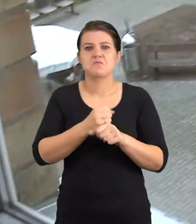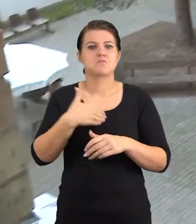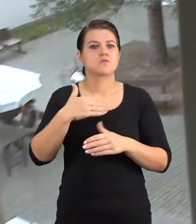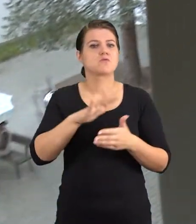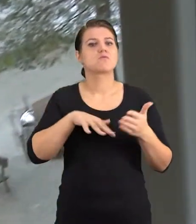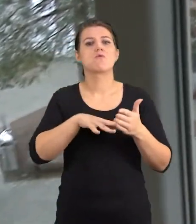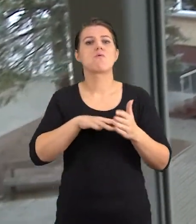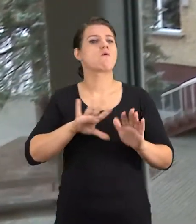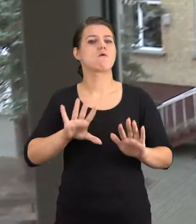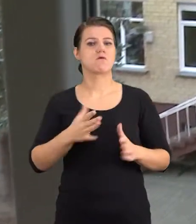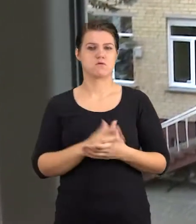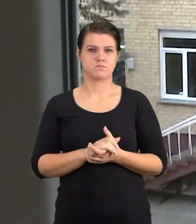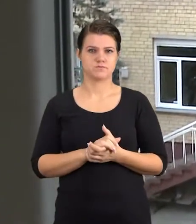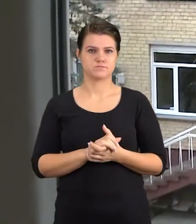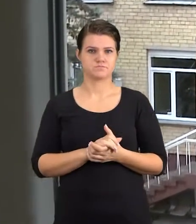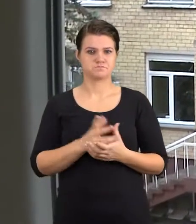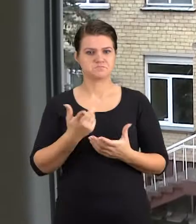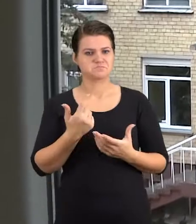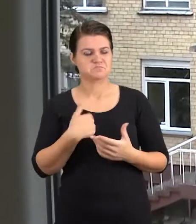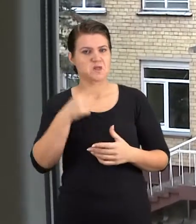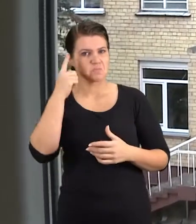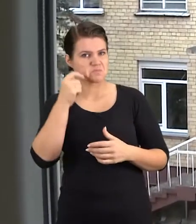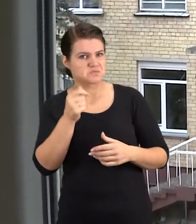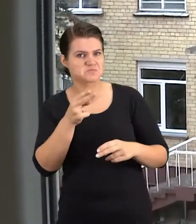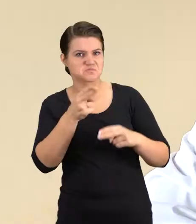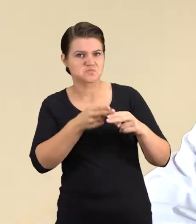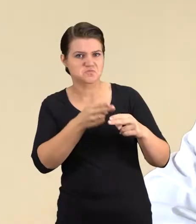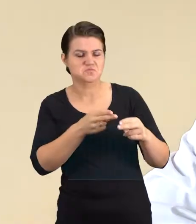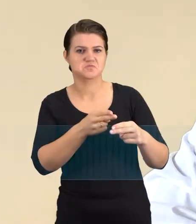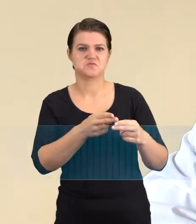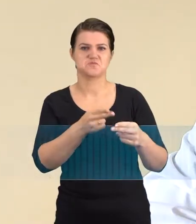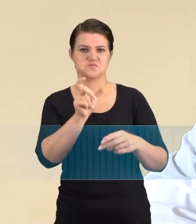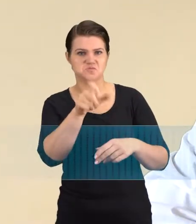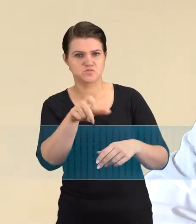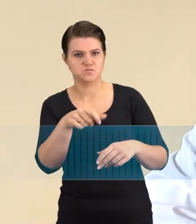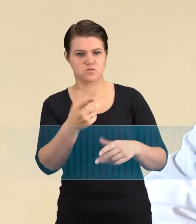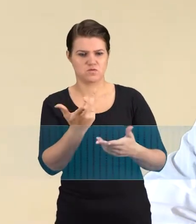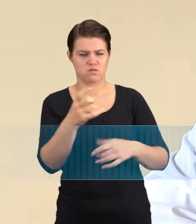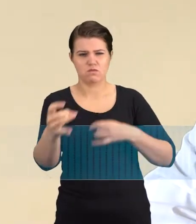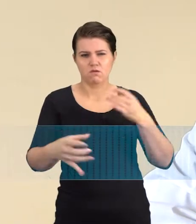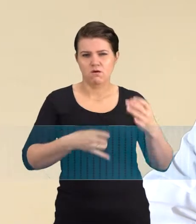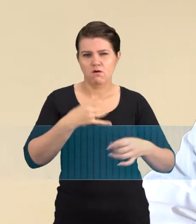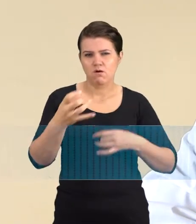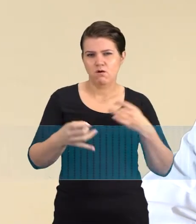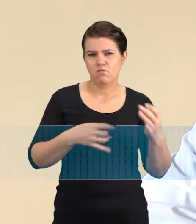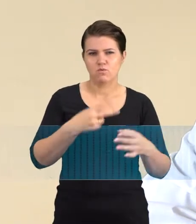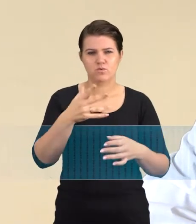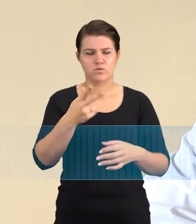įsivaizduoti, kas bus, kaip psichiniai ligonį už rūkymą bus pradėti bausti. Prasidės iš karta pyktis personalą.